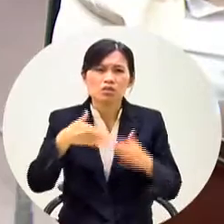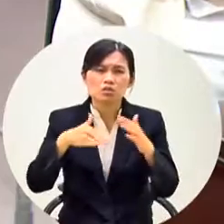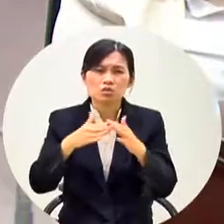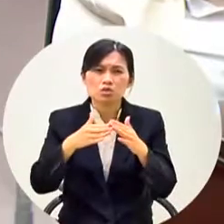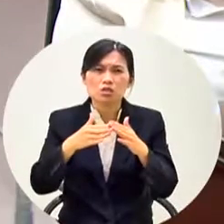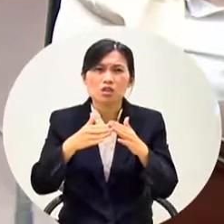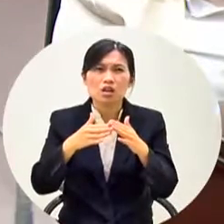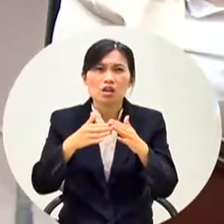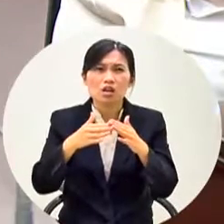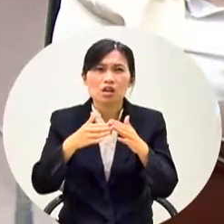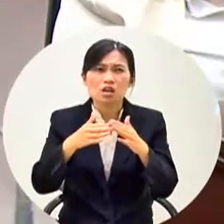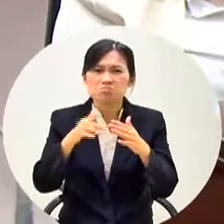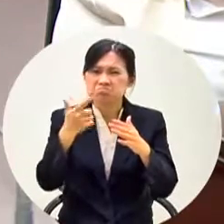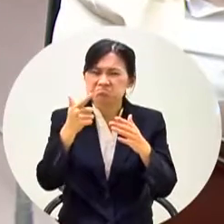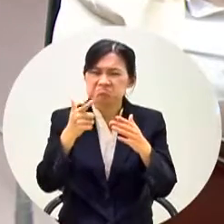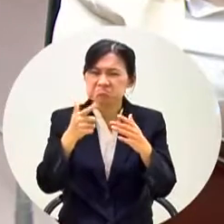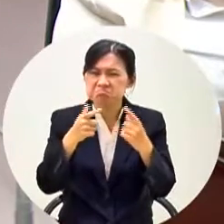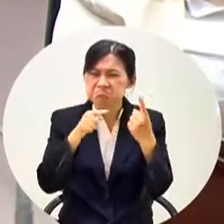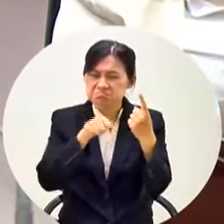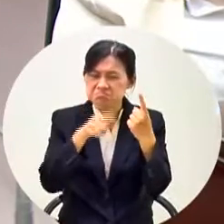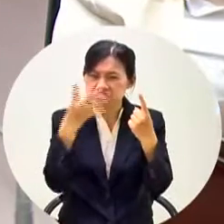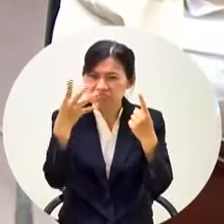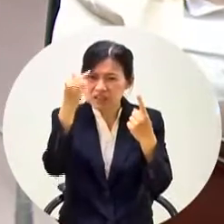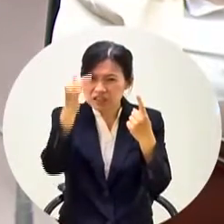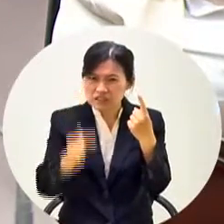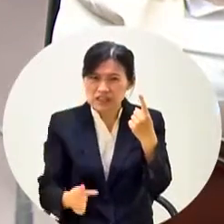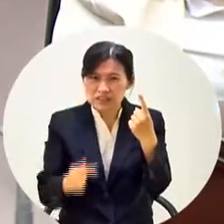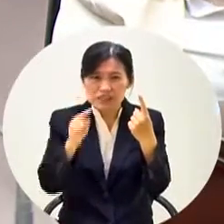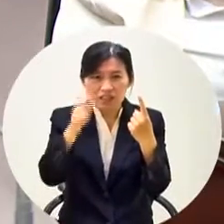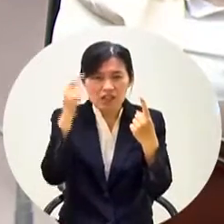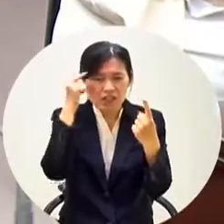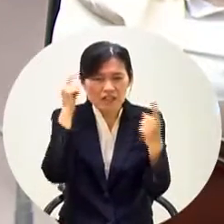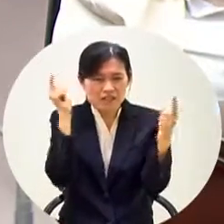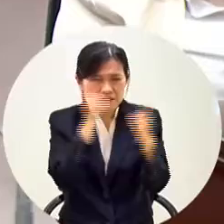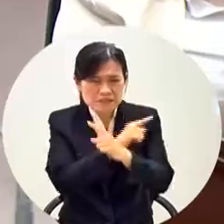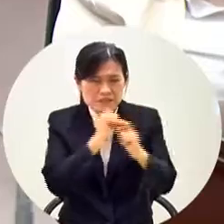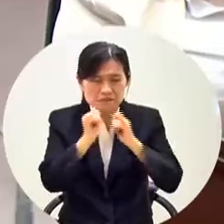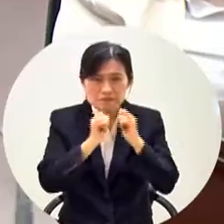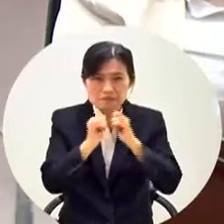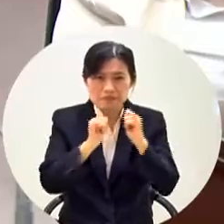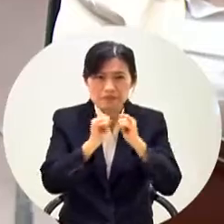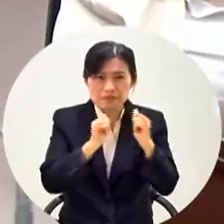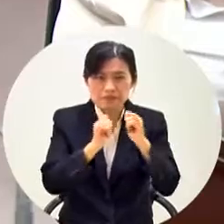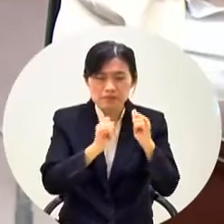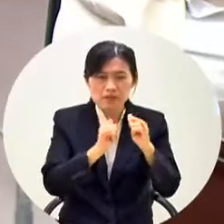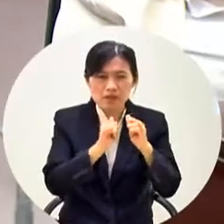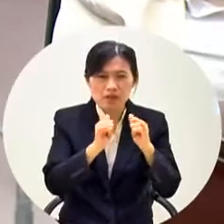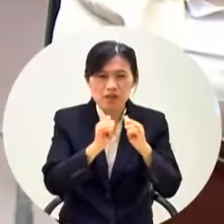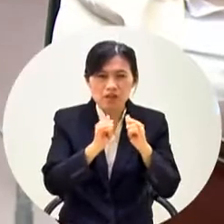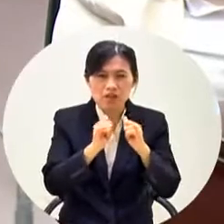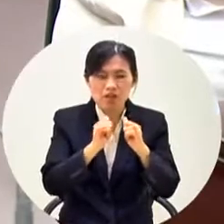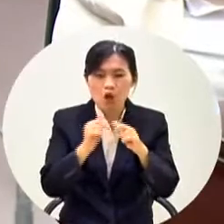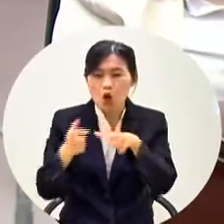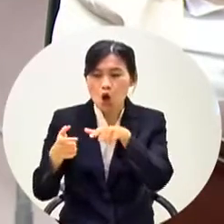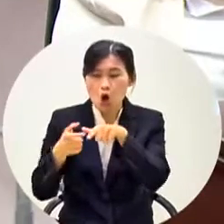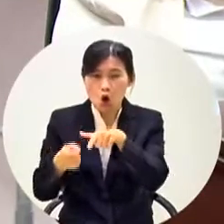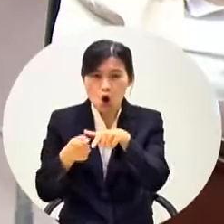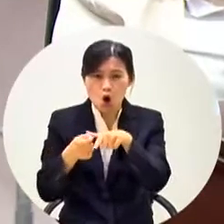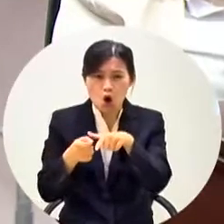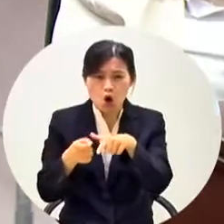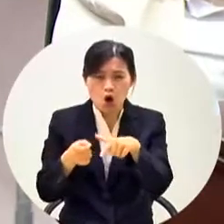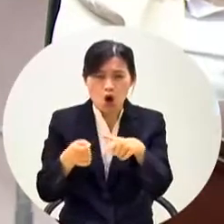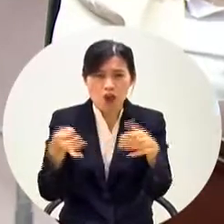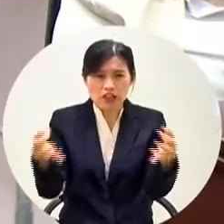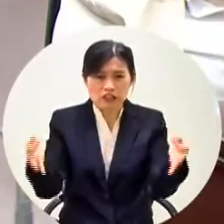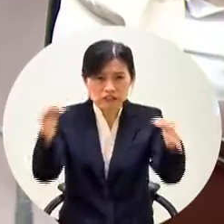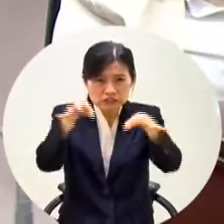他不是1.4億那表示你的你的民間企業的基因跟公務的基金是融合在一起運用的然後